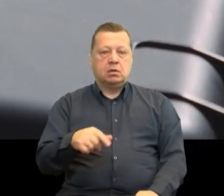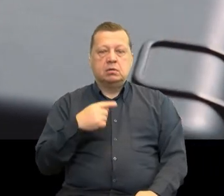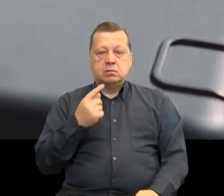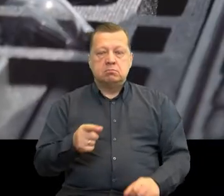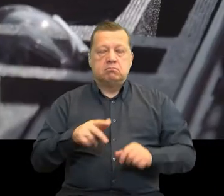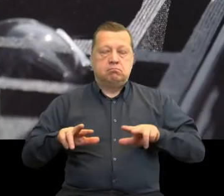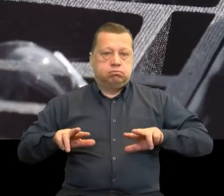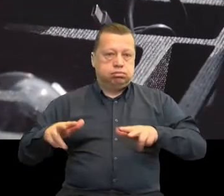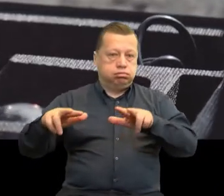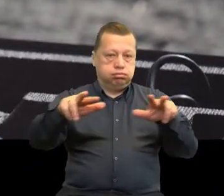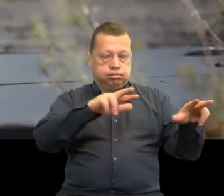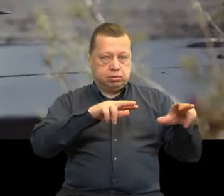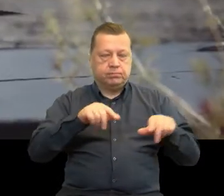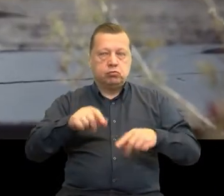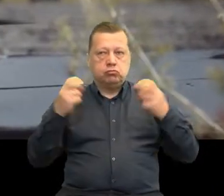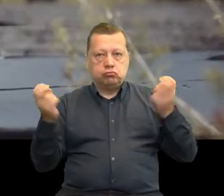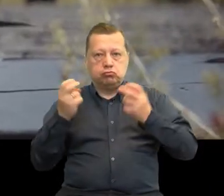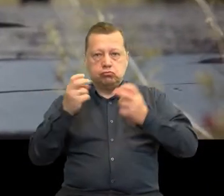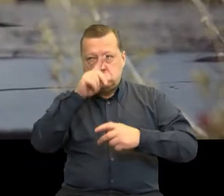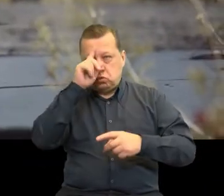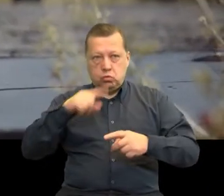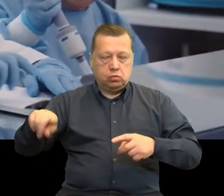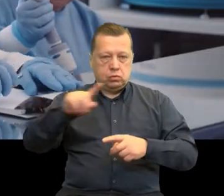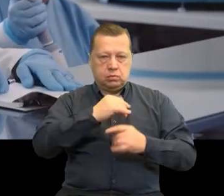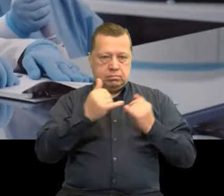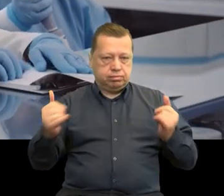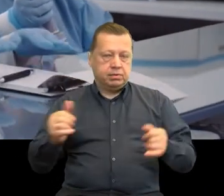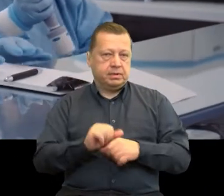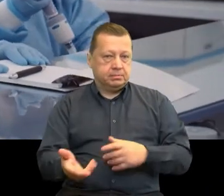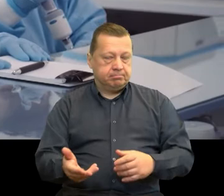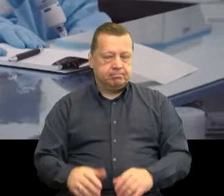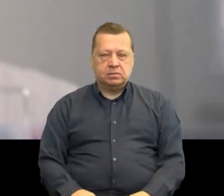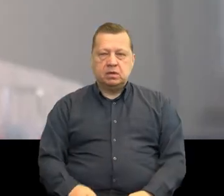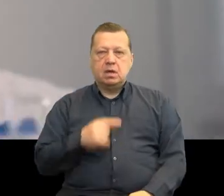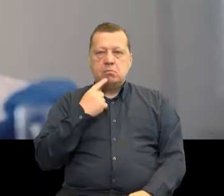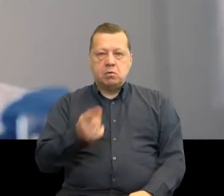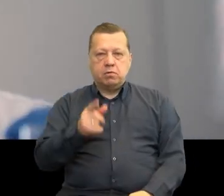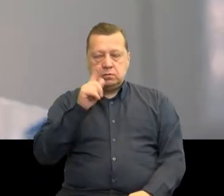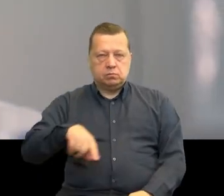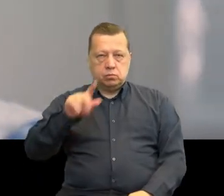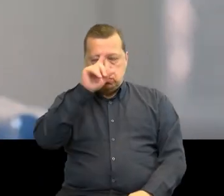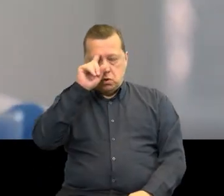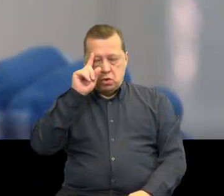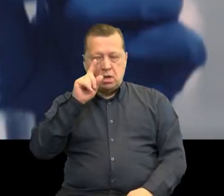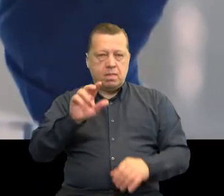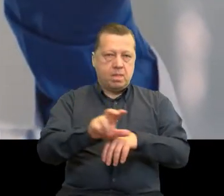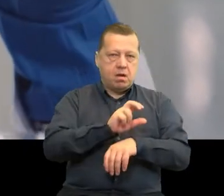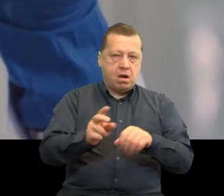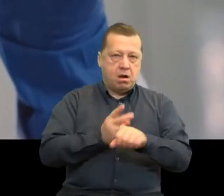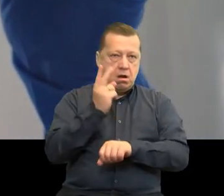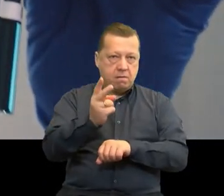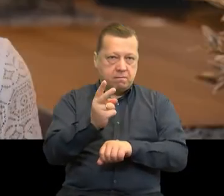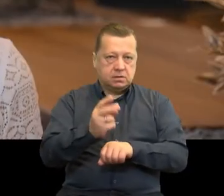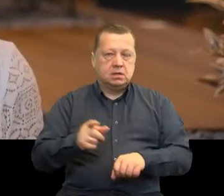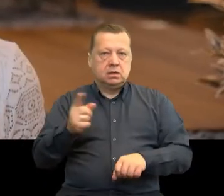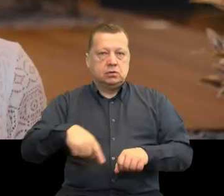służą nam do poszukiwania osób zaginionych. Wierzę, że świadome społeczeństwo i zaawansowane technologie to nasza wspólna